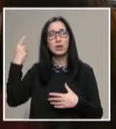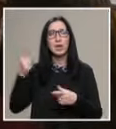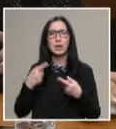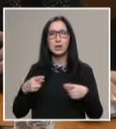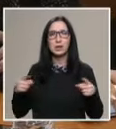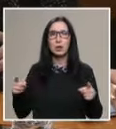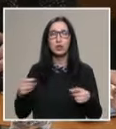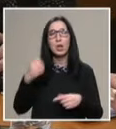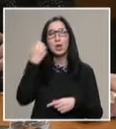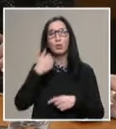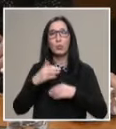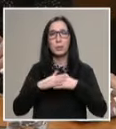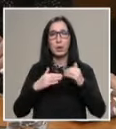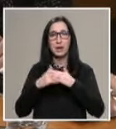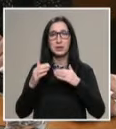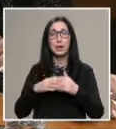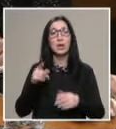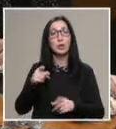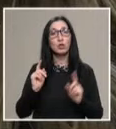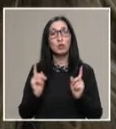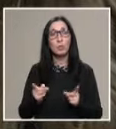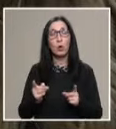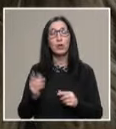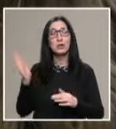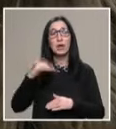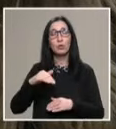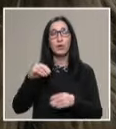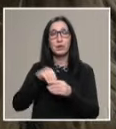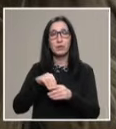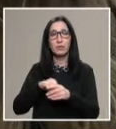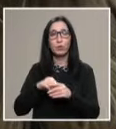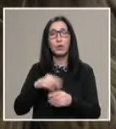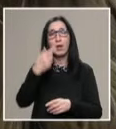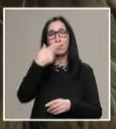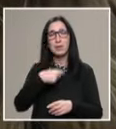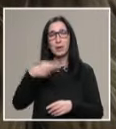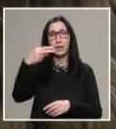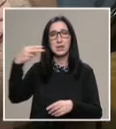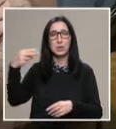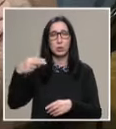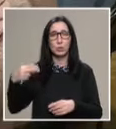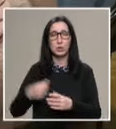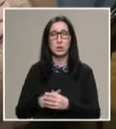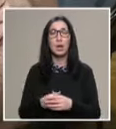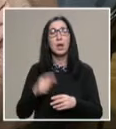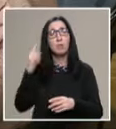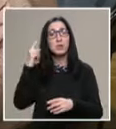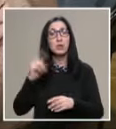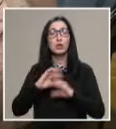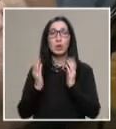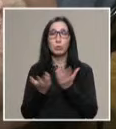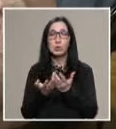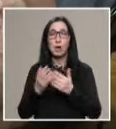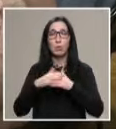много различни добри практики и те ще могат след това да си ги включат в самата институция. Мисля, че като цяло